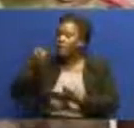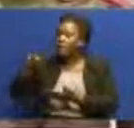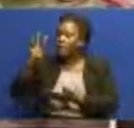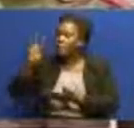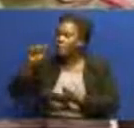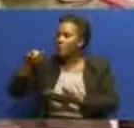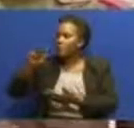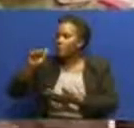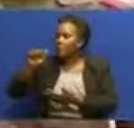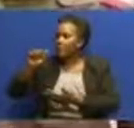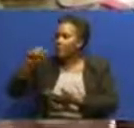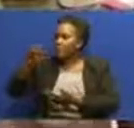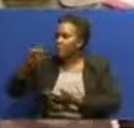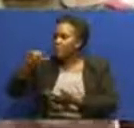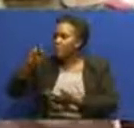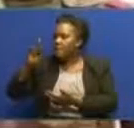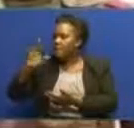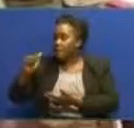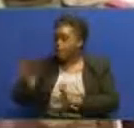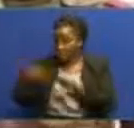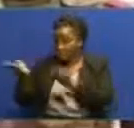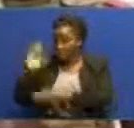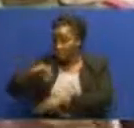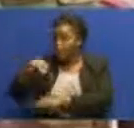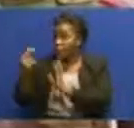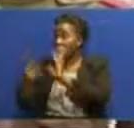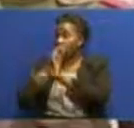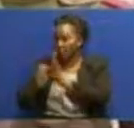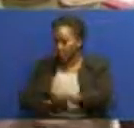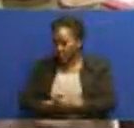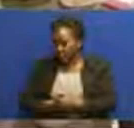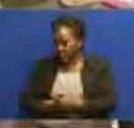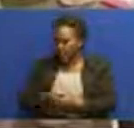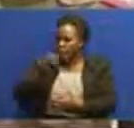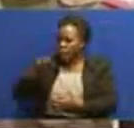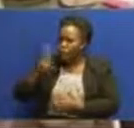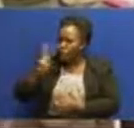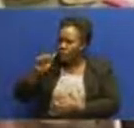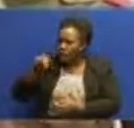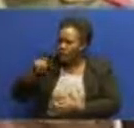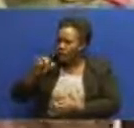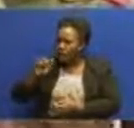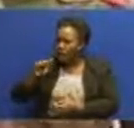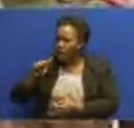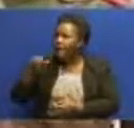ni nampas kusaba weyu mwanamiwa kama ni mwanamiwa kama mwananani uje umuone arapisi